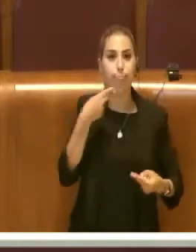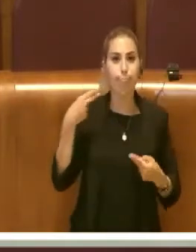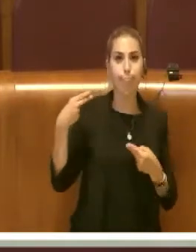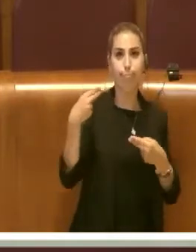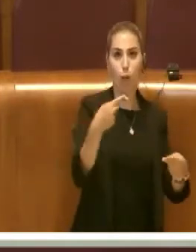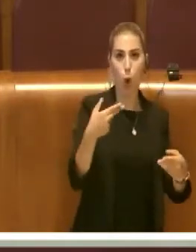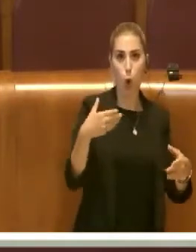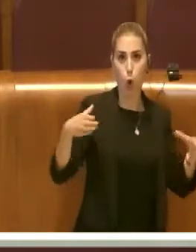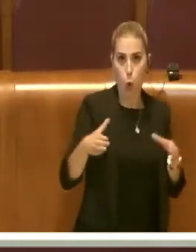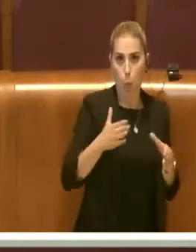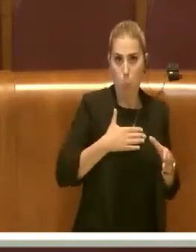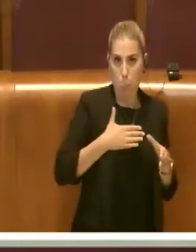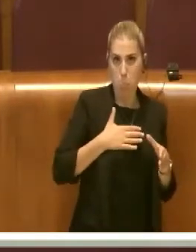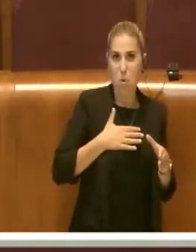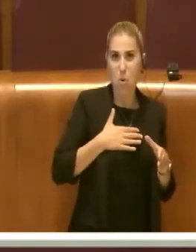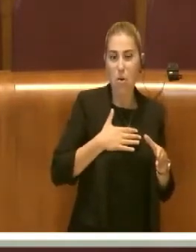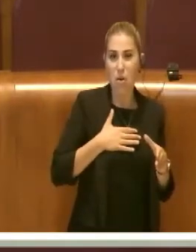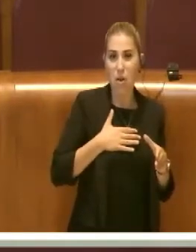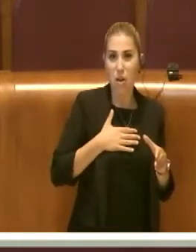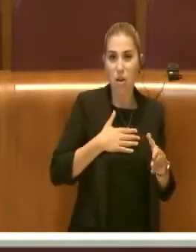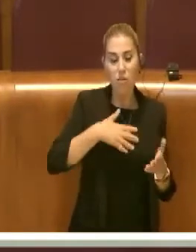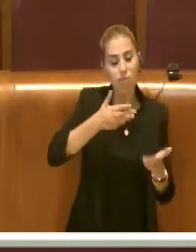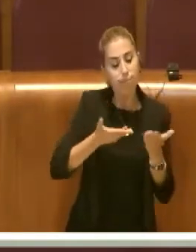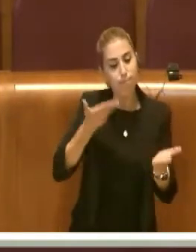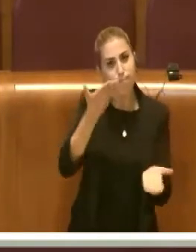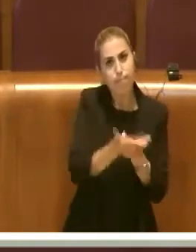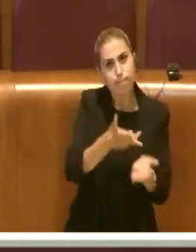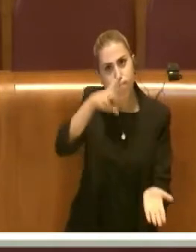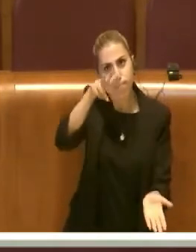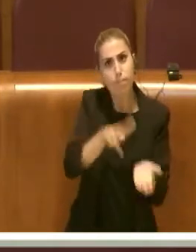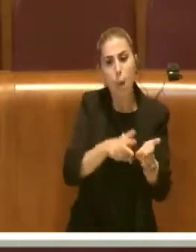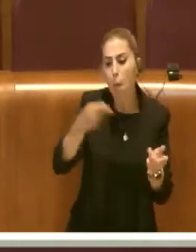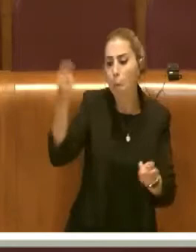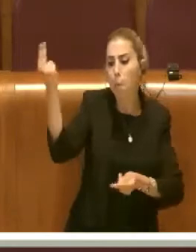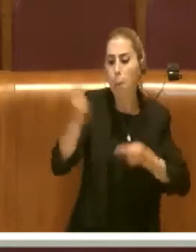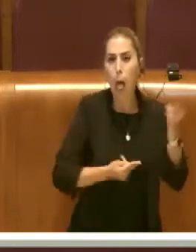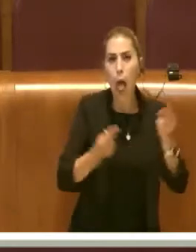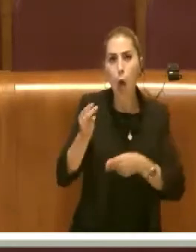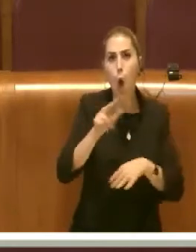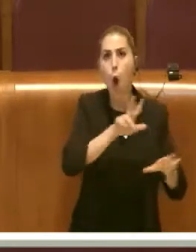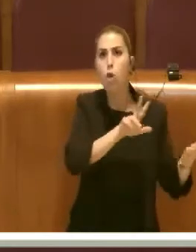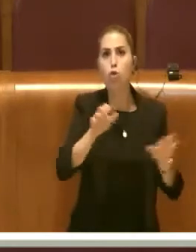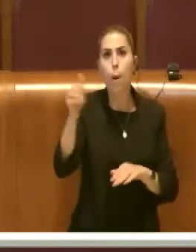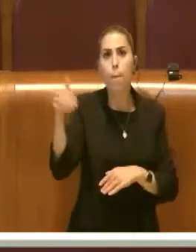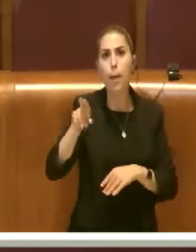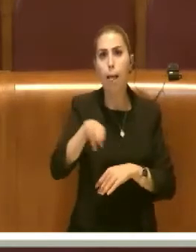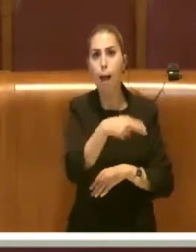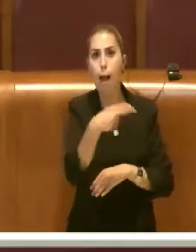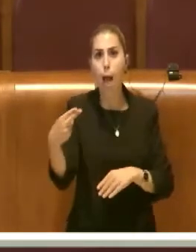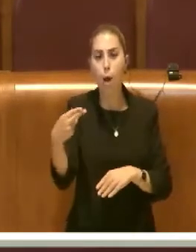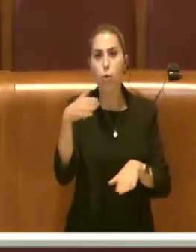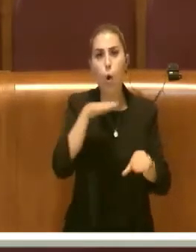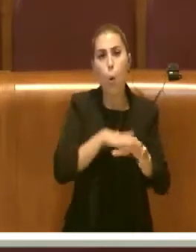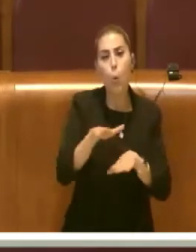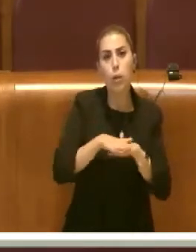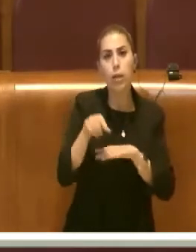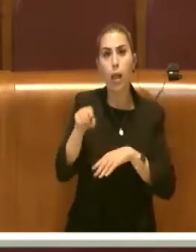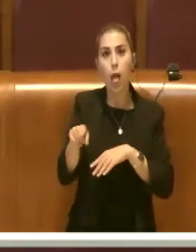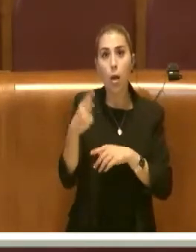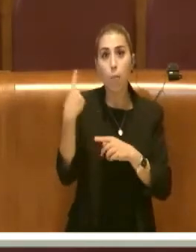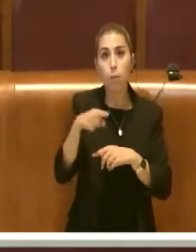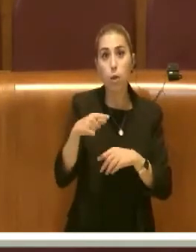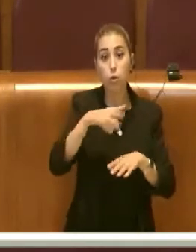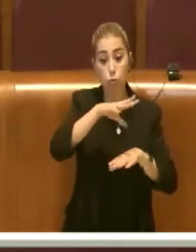ci ha proposto di approvare questo bilancio con 800.000 euro di utile. Ebbene, questa